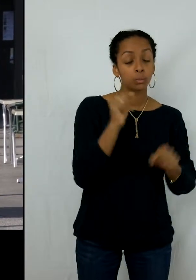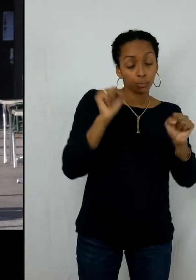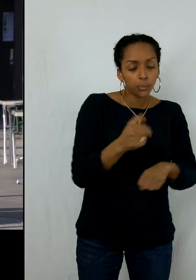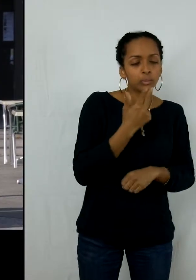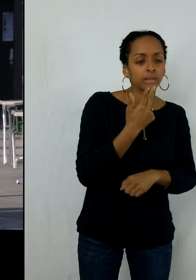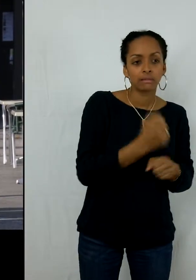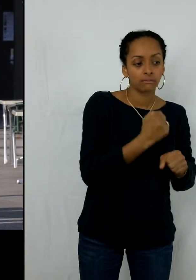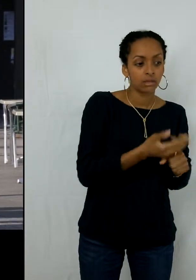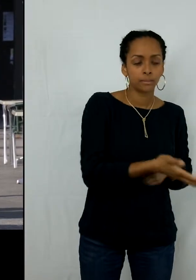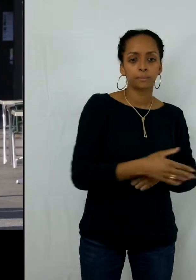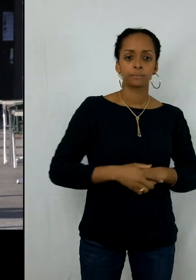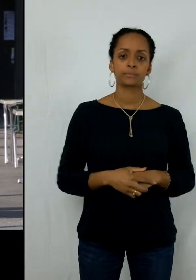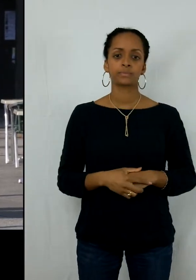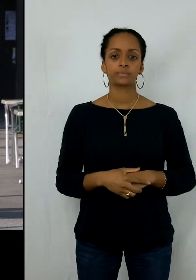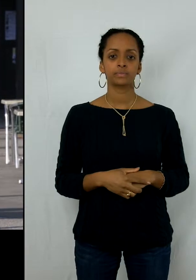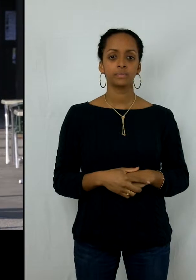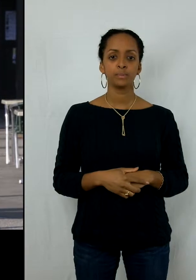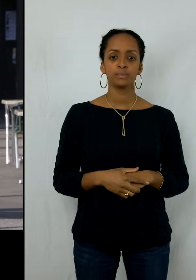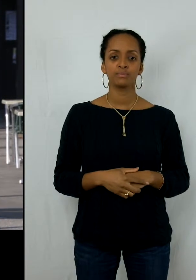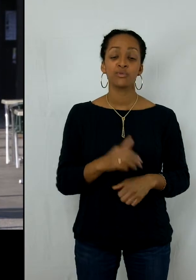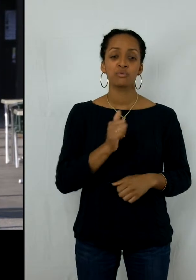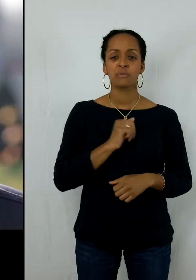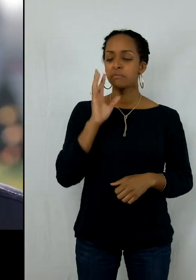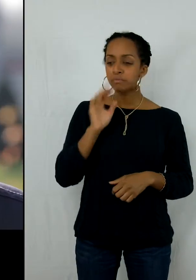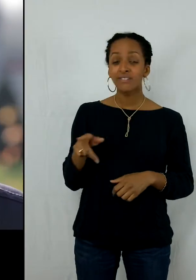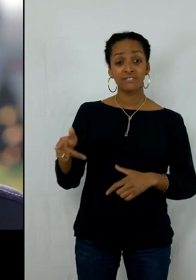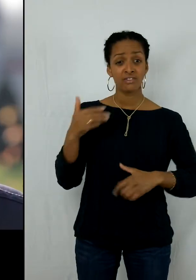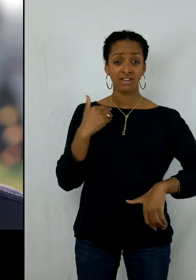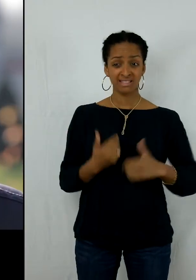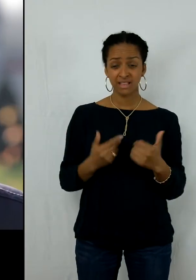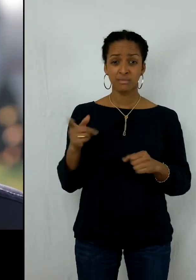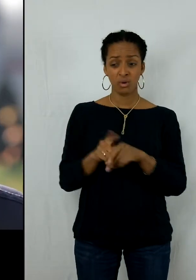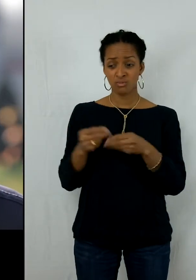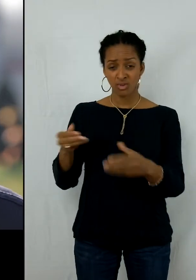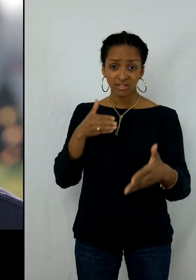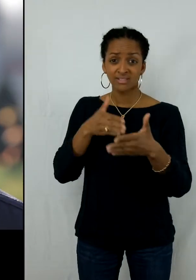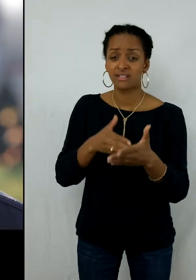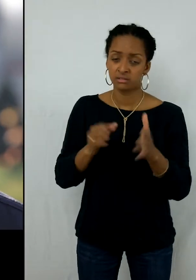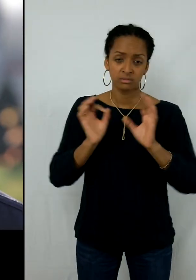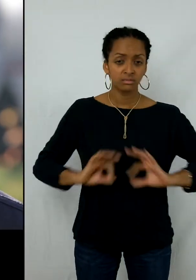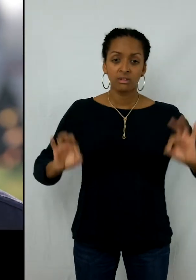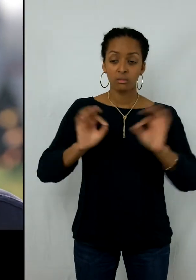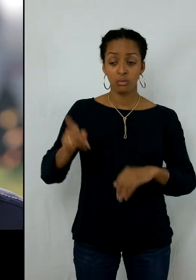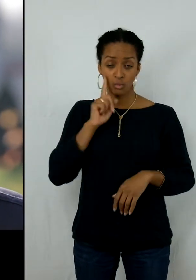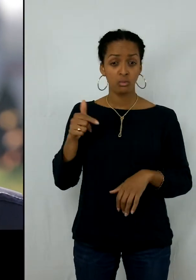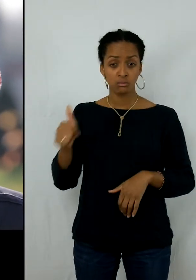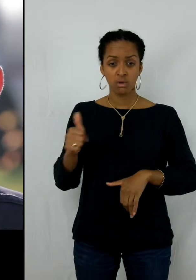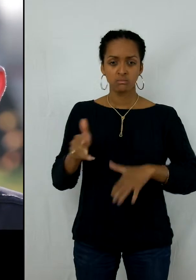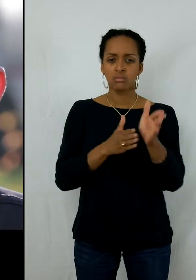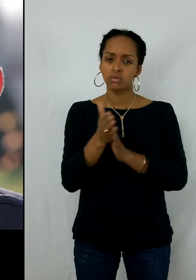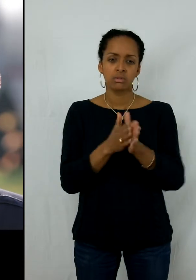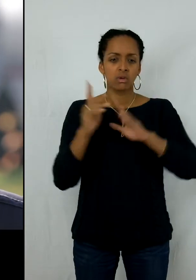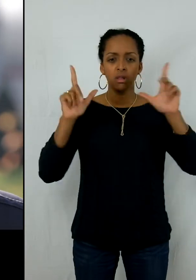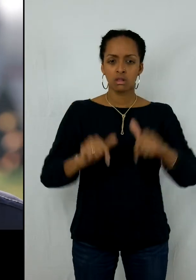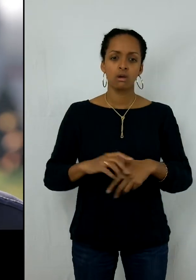freinée par son handicap, grâce à la motivation qu'il dégageait. Et d'ailleurs, il était dans